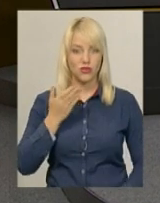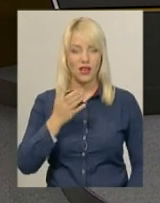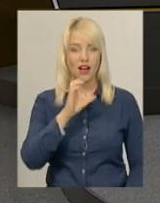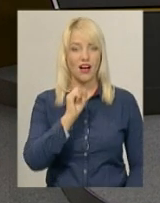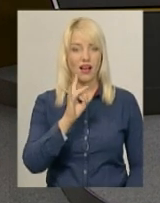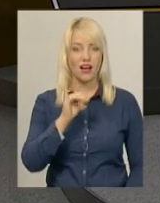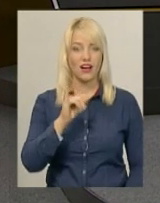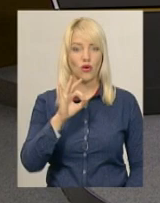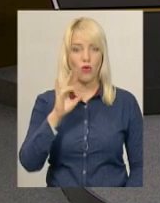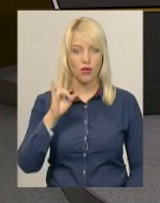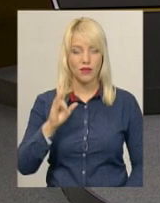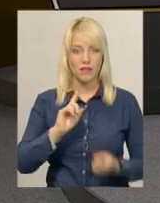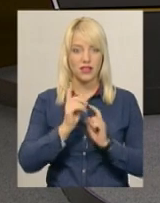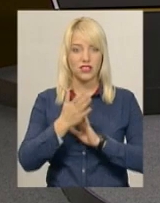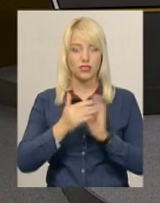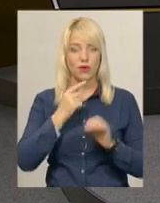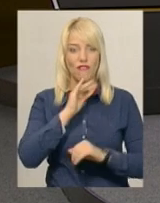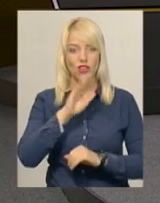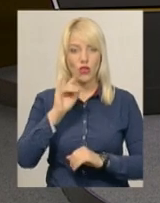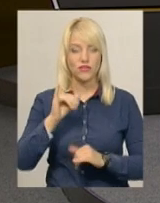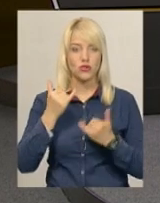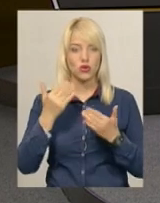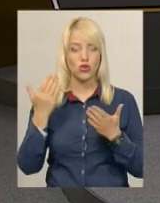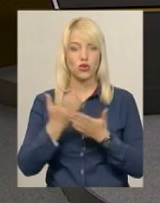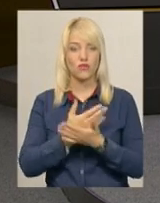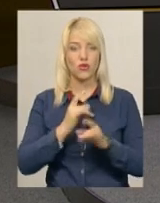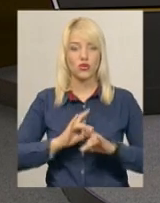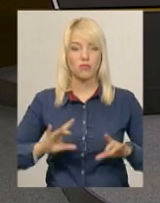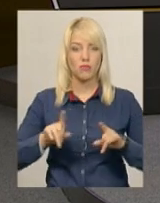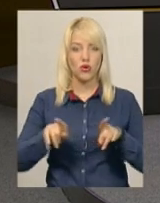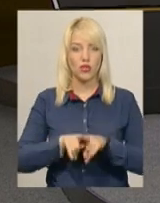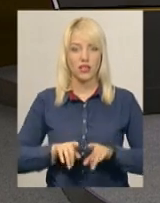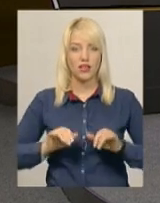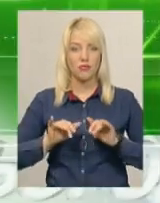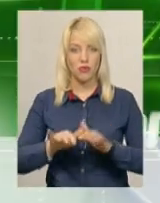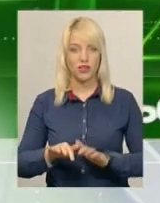мови Оксана Фіновська. Сьогодні у випуску новин розповімо про такі події.